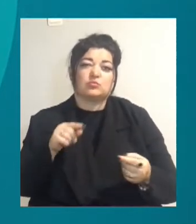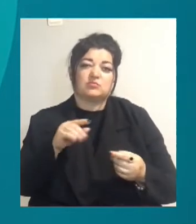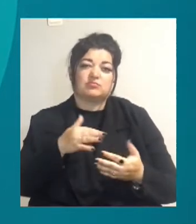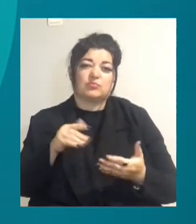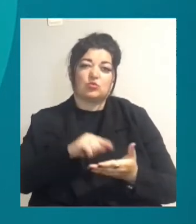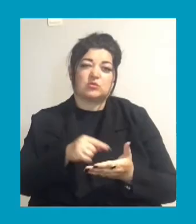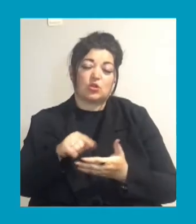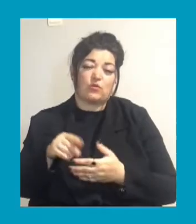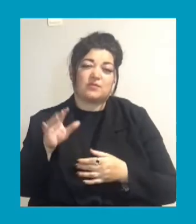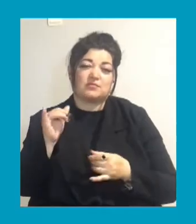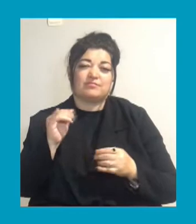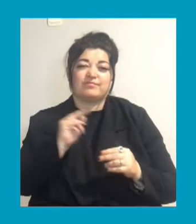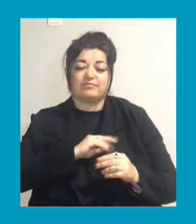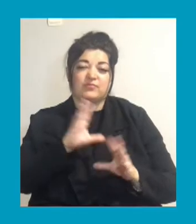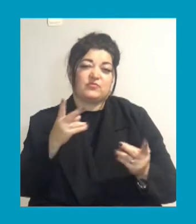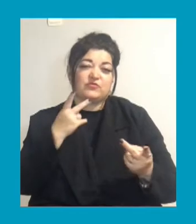звичайному режимі.